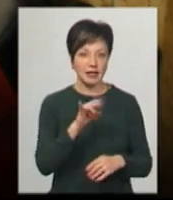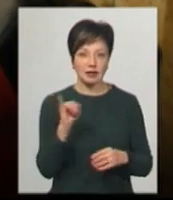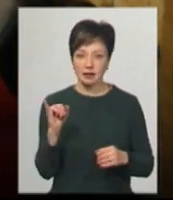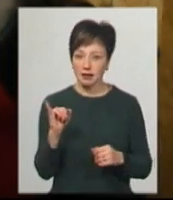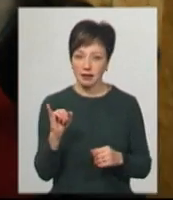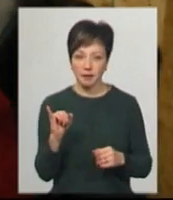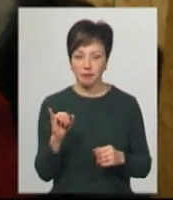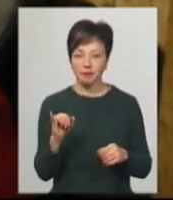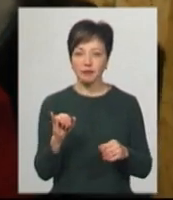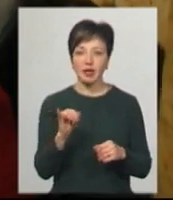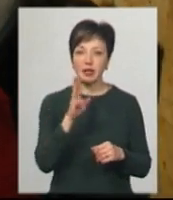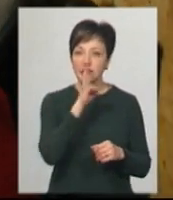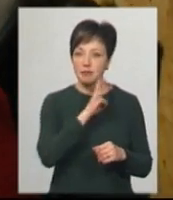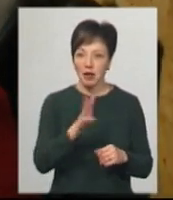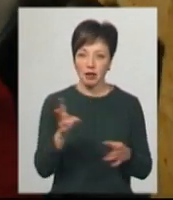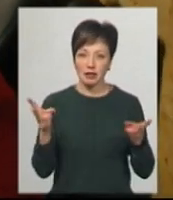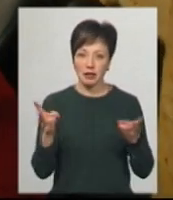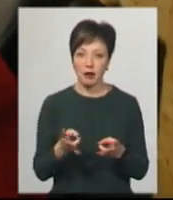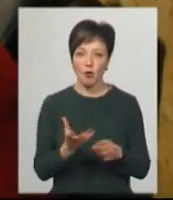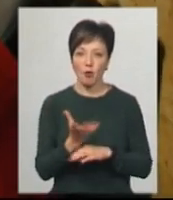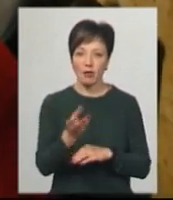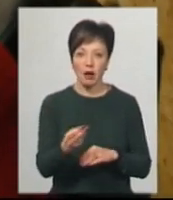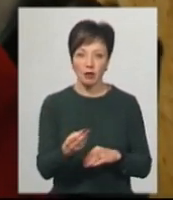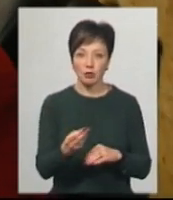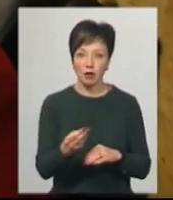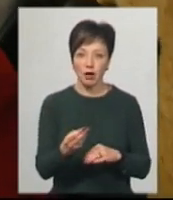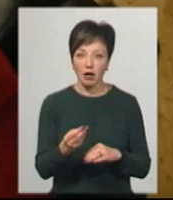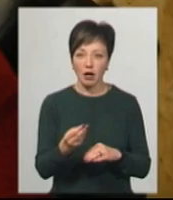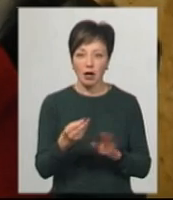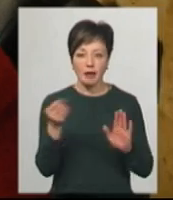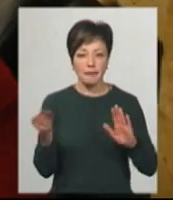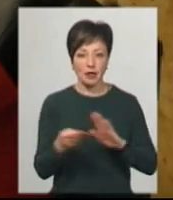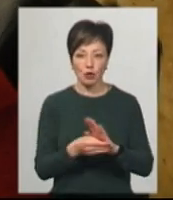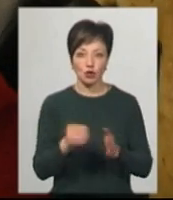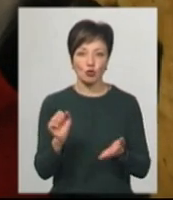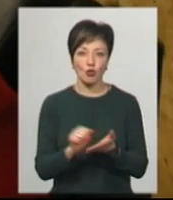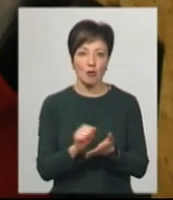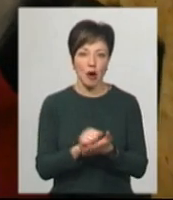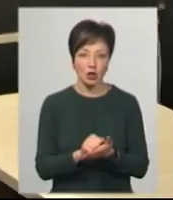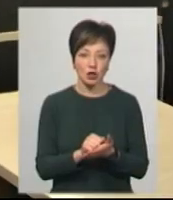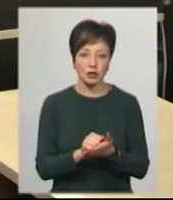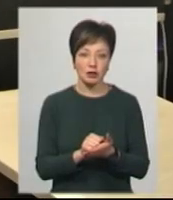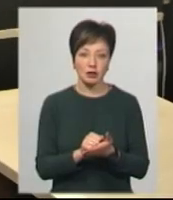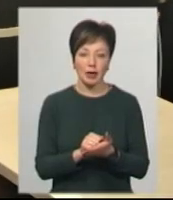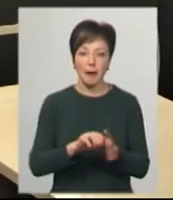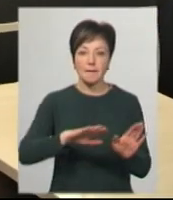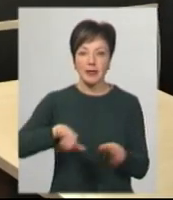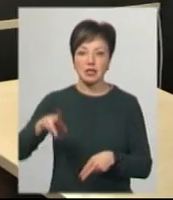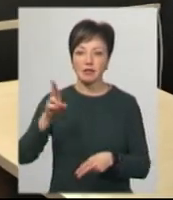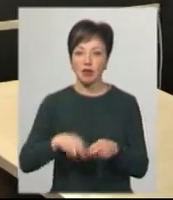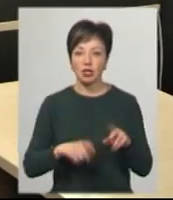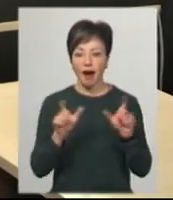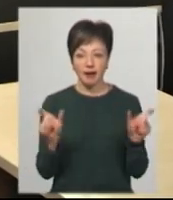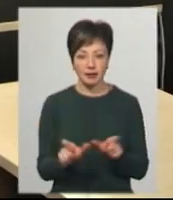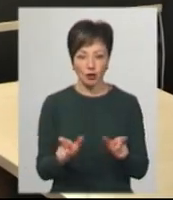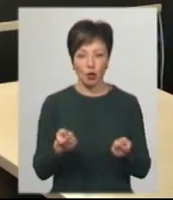заплату, де треба, де оплатиш, як не підложиш бумажки. Після завершення карантину